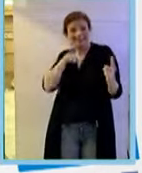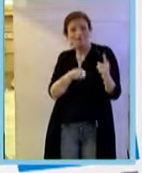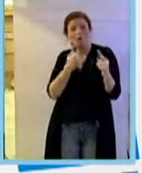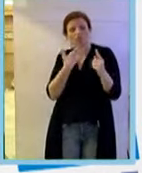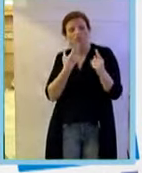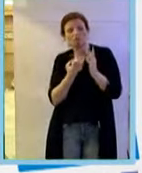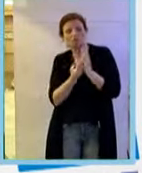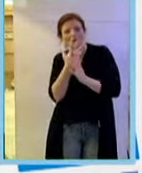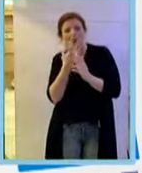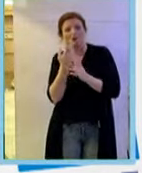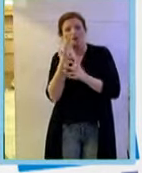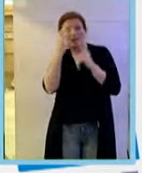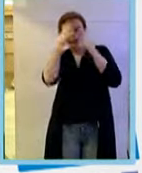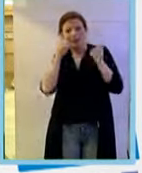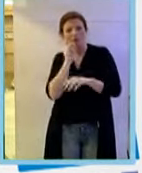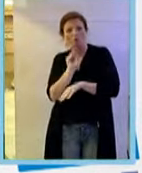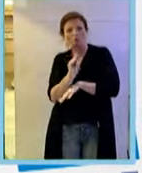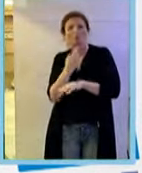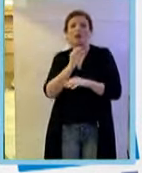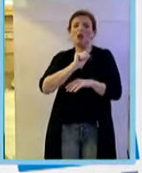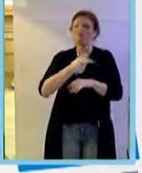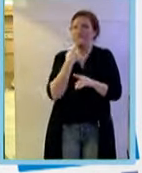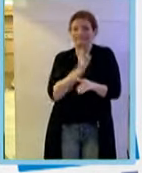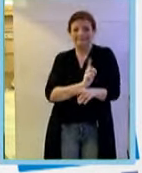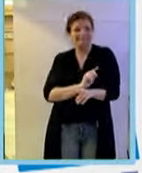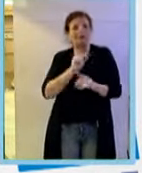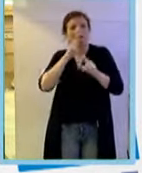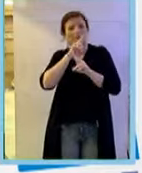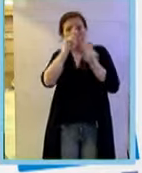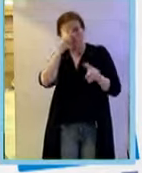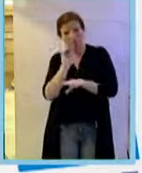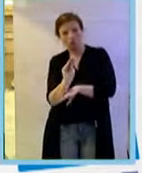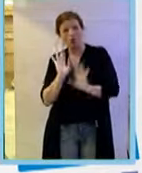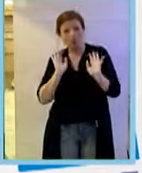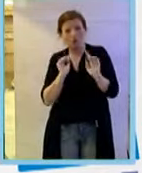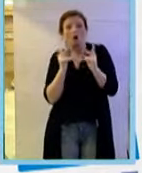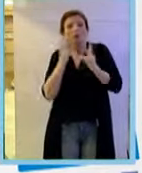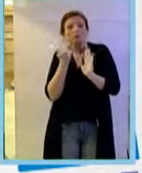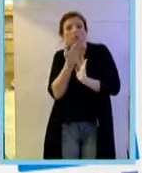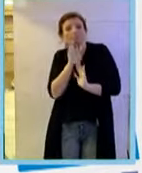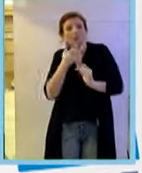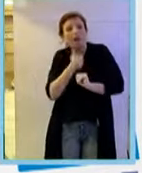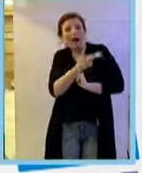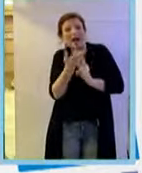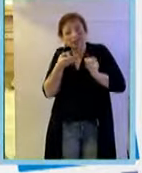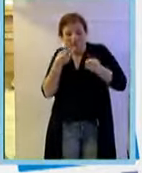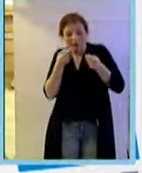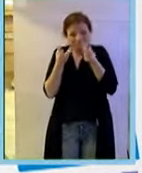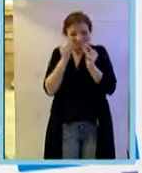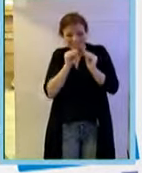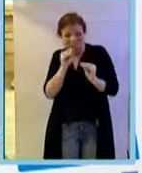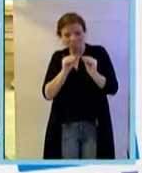neurotrofico, non è un fattore angiogenico. Hanno dimostrato che c'erano alcune sostanze che potevano essere,